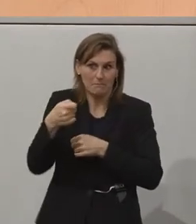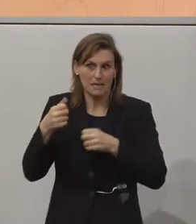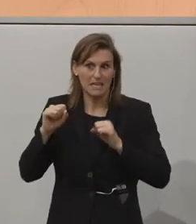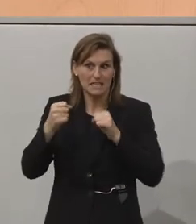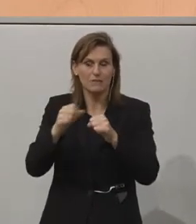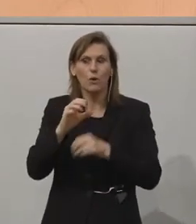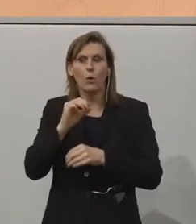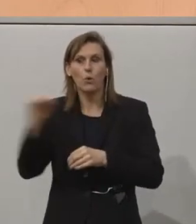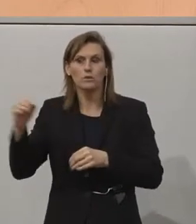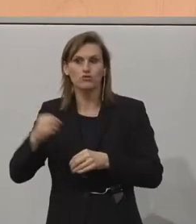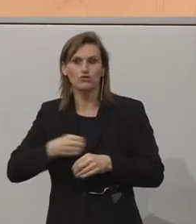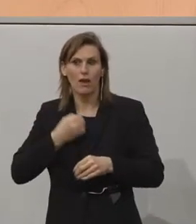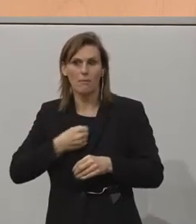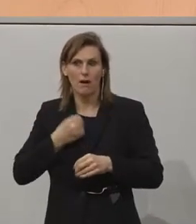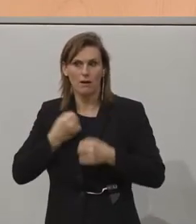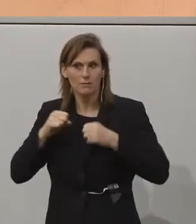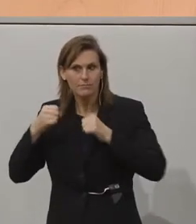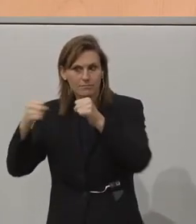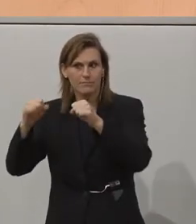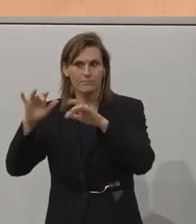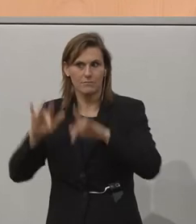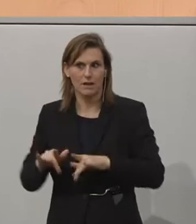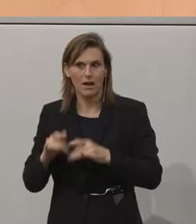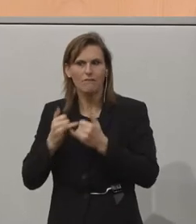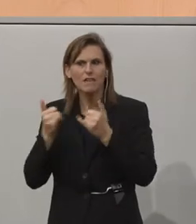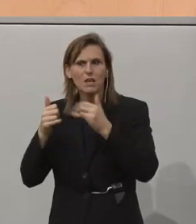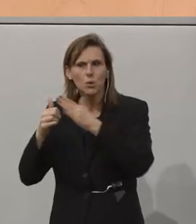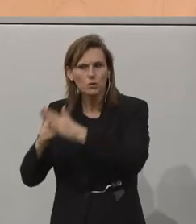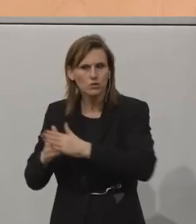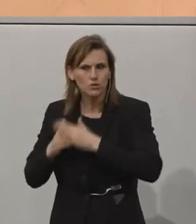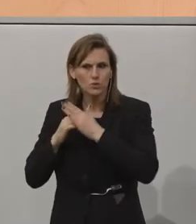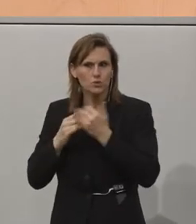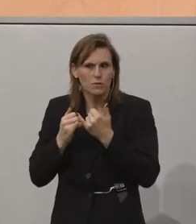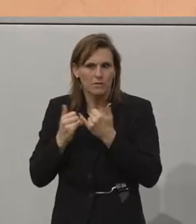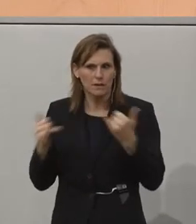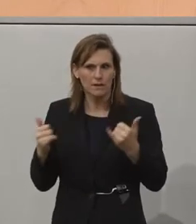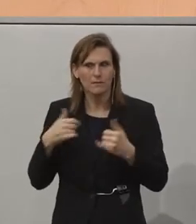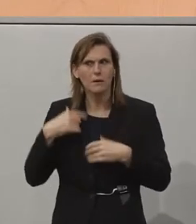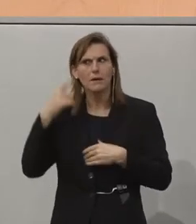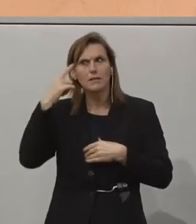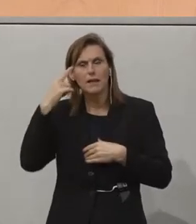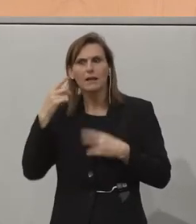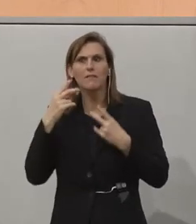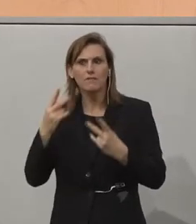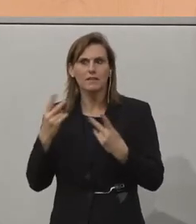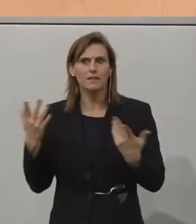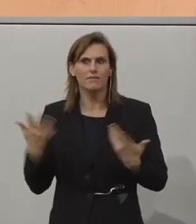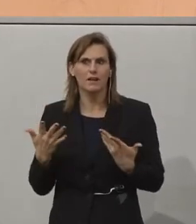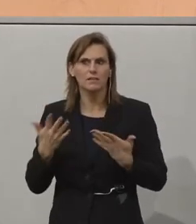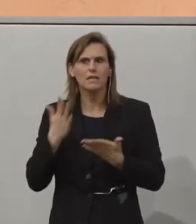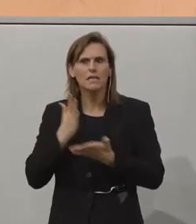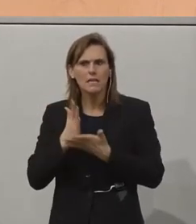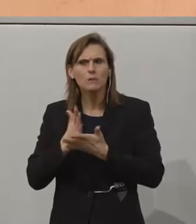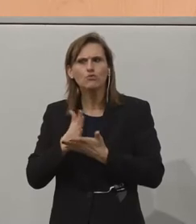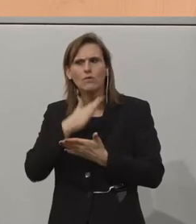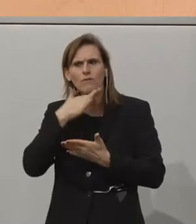Oststeiermark gestartet haben und wie kann man da unterstützt werden? Ich denke mal auf der einen Seite, es gibt schon sehr